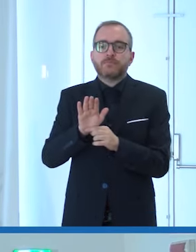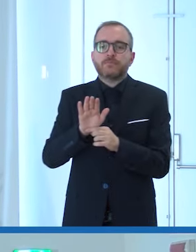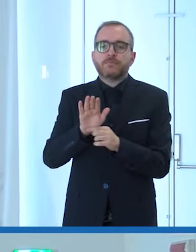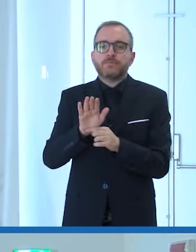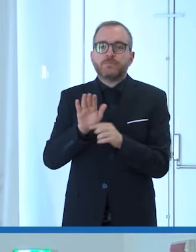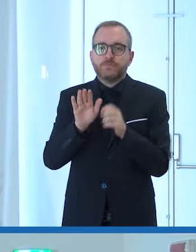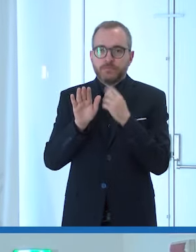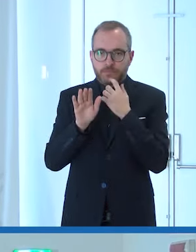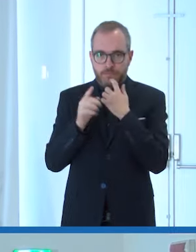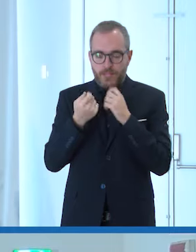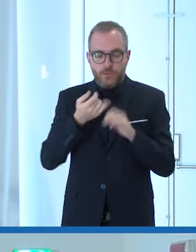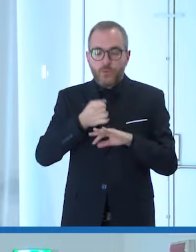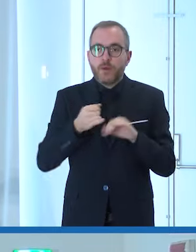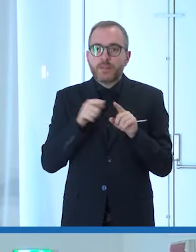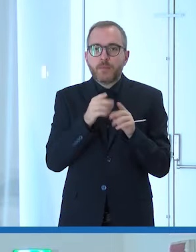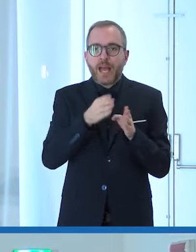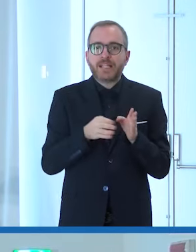non pensiamo più a queste cose sbagliate